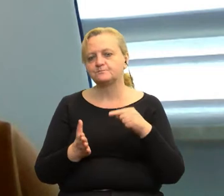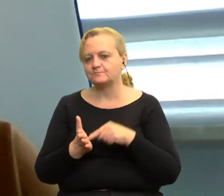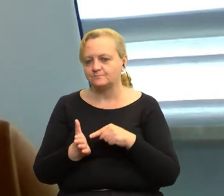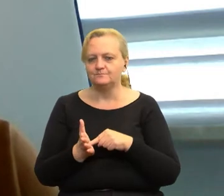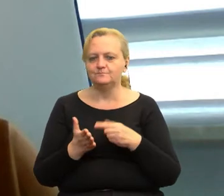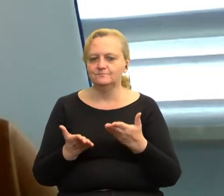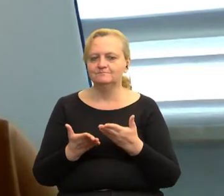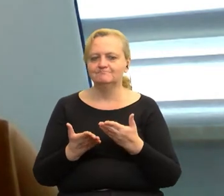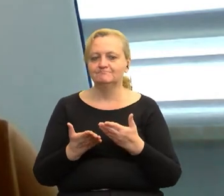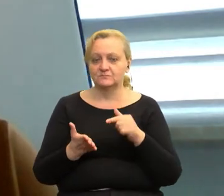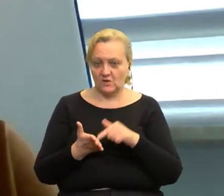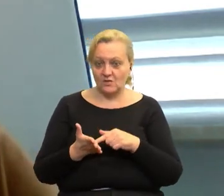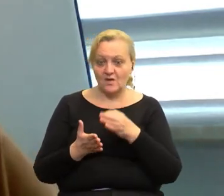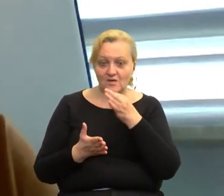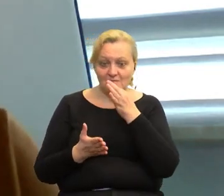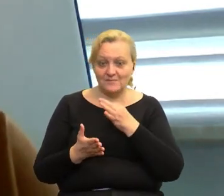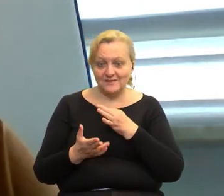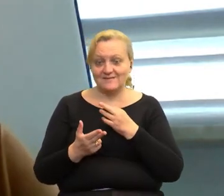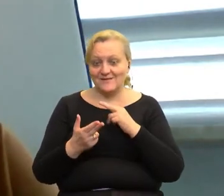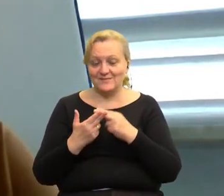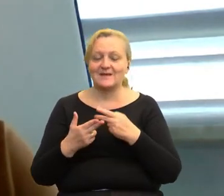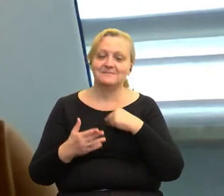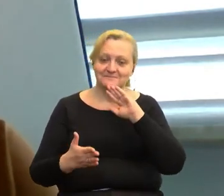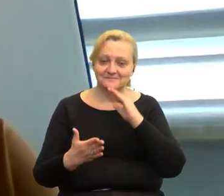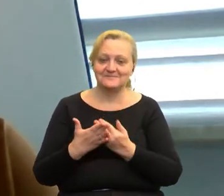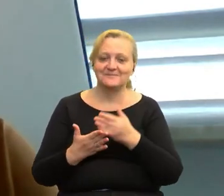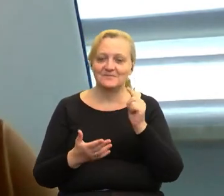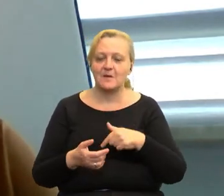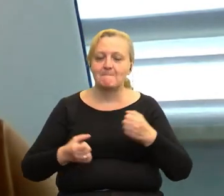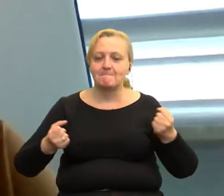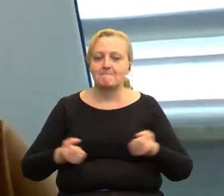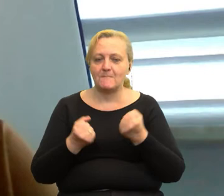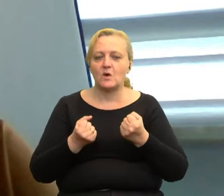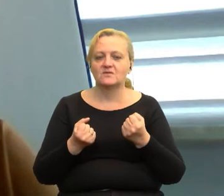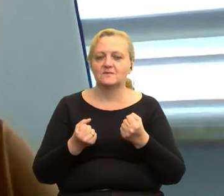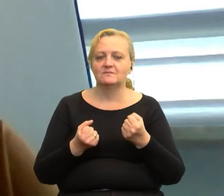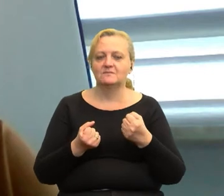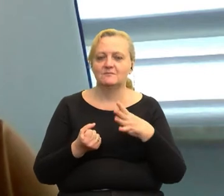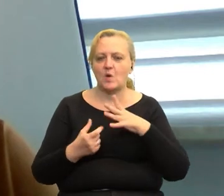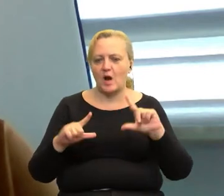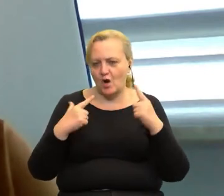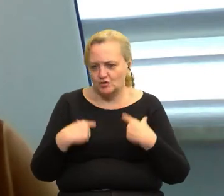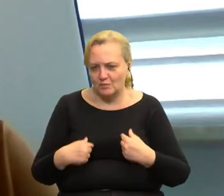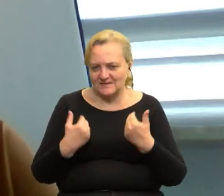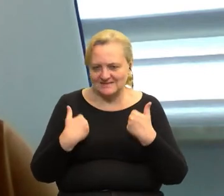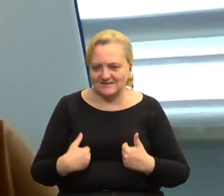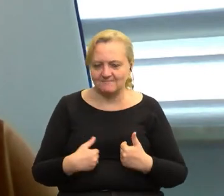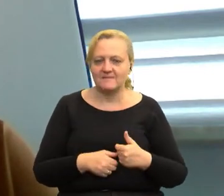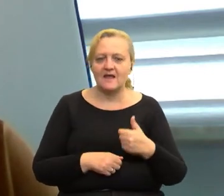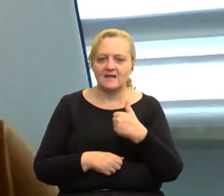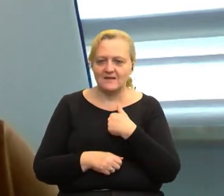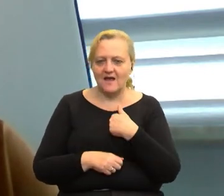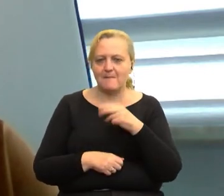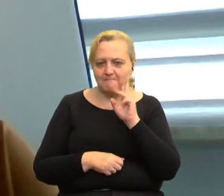Tutaj odpowiadając na to pytanie, muszę się przyznać, że tak naprawdę motywacja była mocno osobista. Jestem